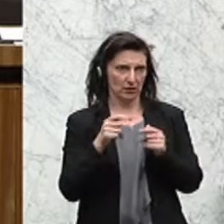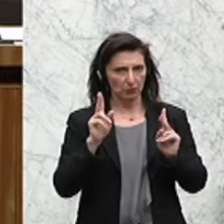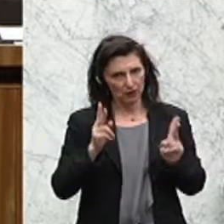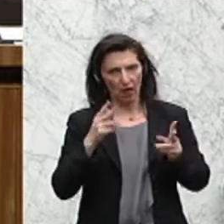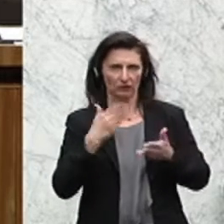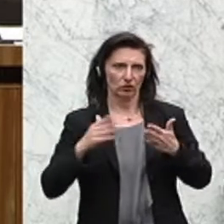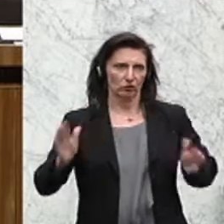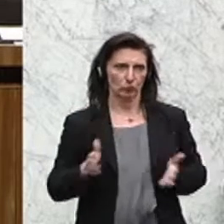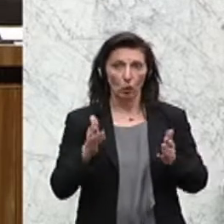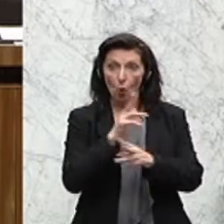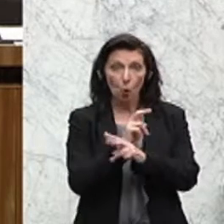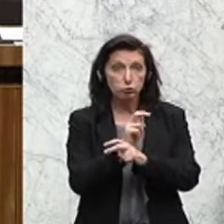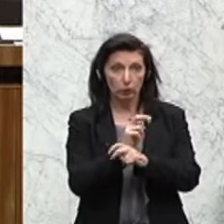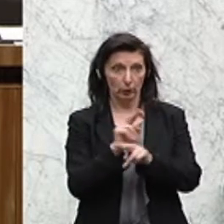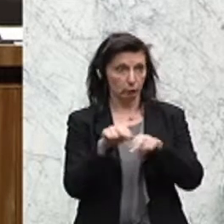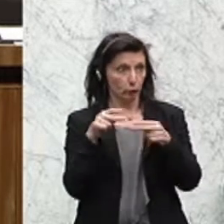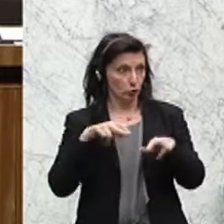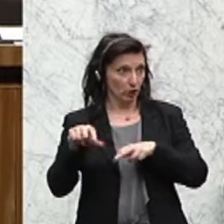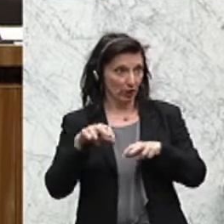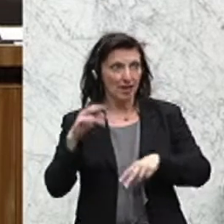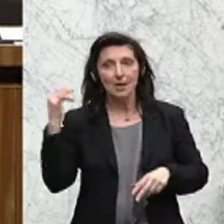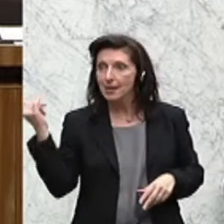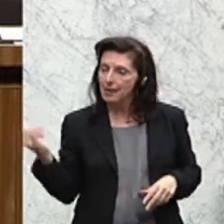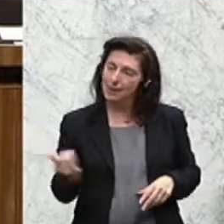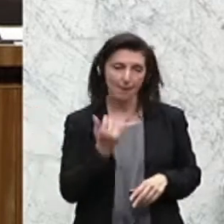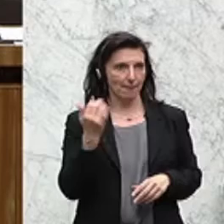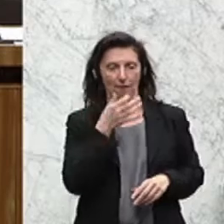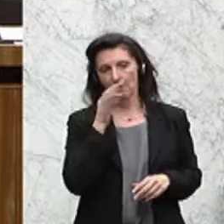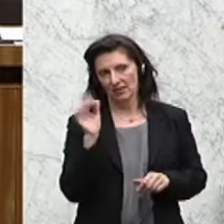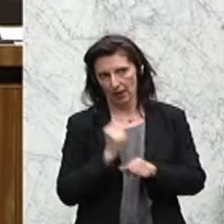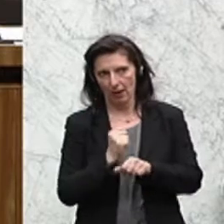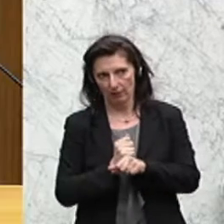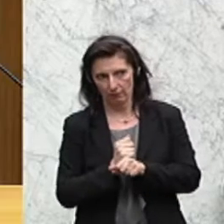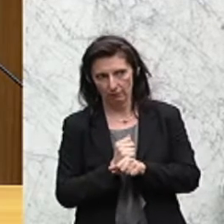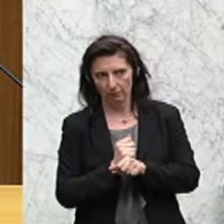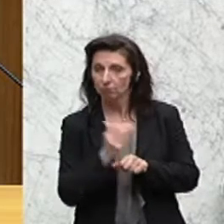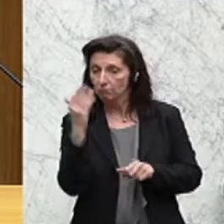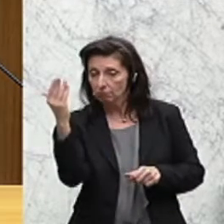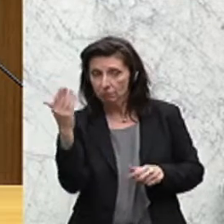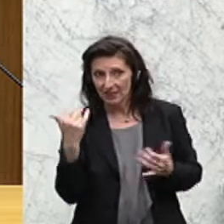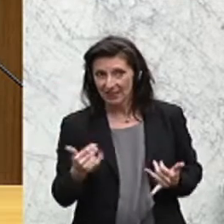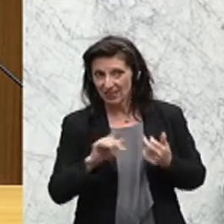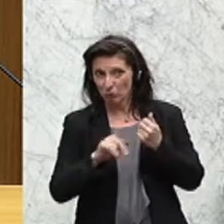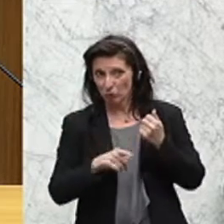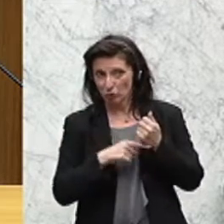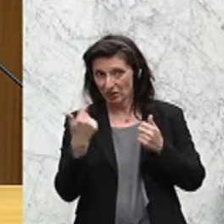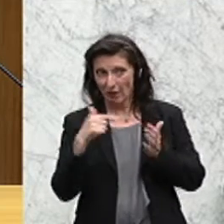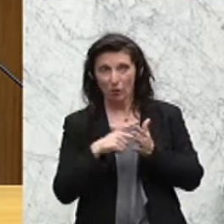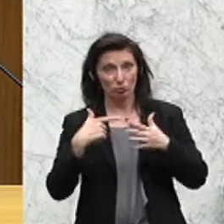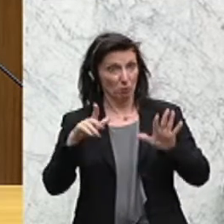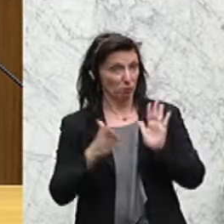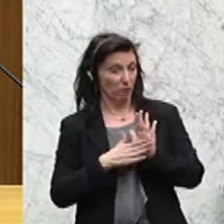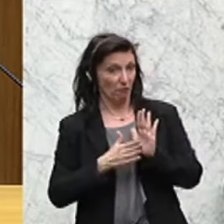ja sowieso hier die österreichische Bundesregierung immer einen besseren Kurs gefahren. Man sieht das auch beim aktuellen Budget 2017.